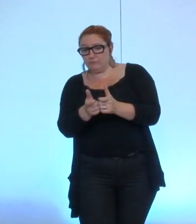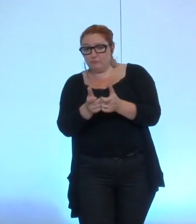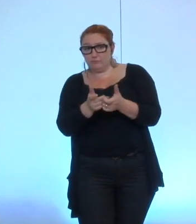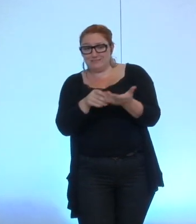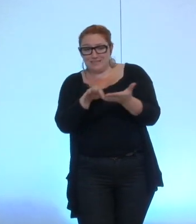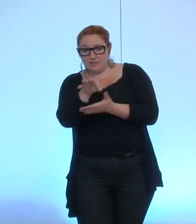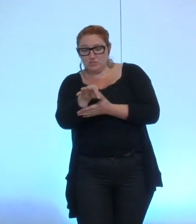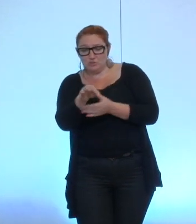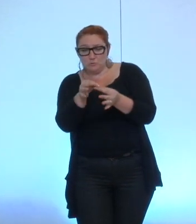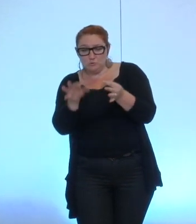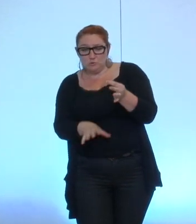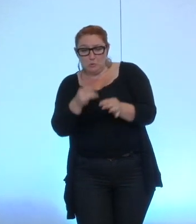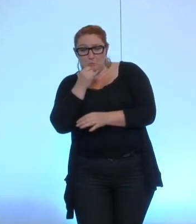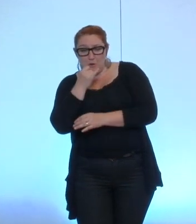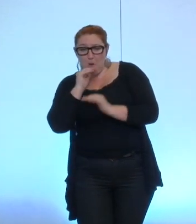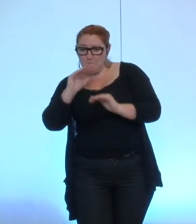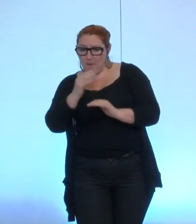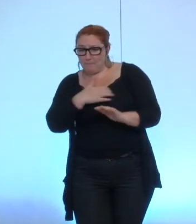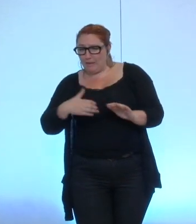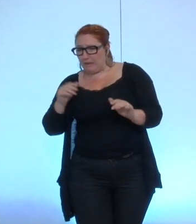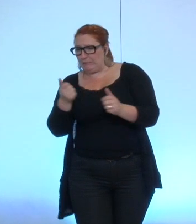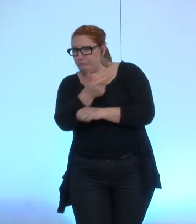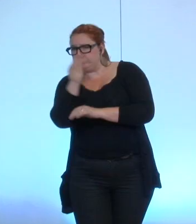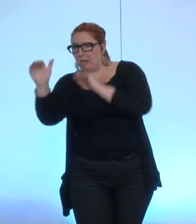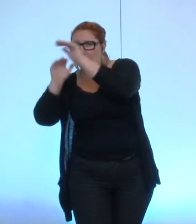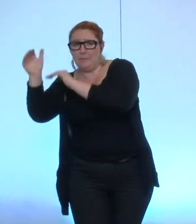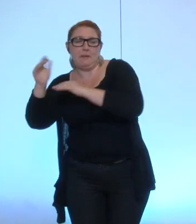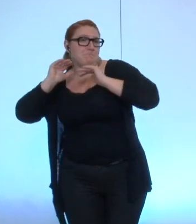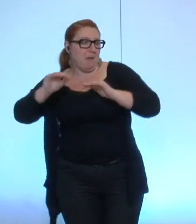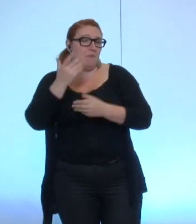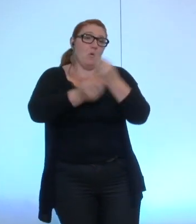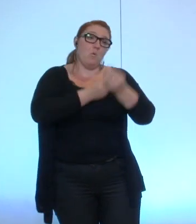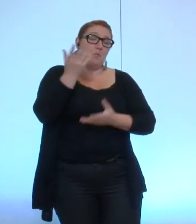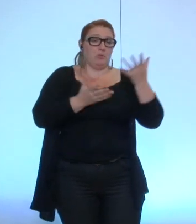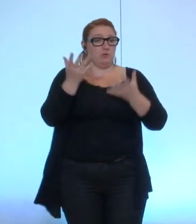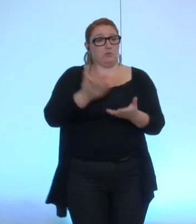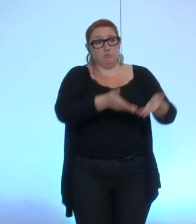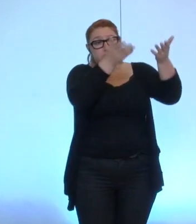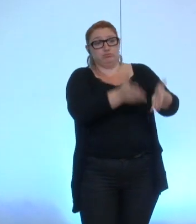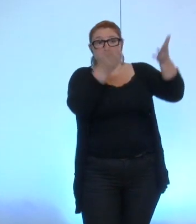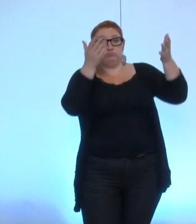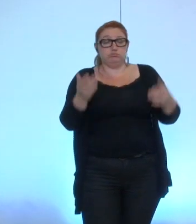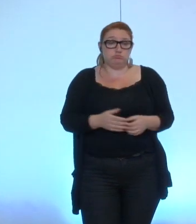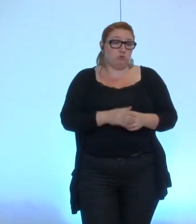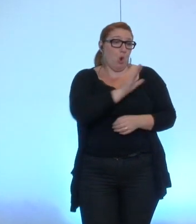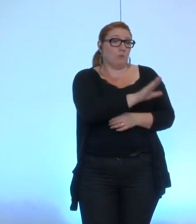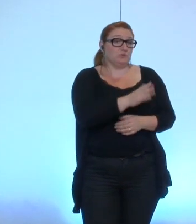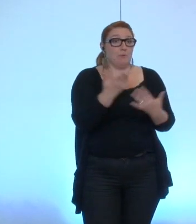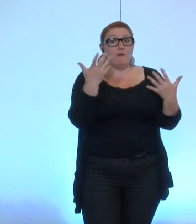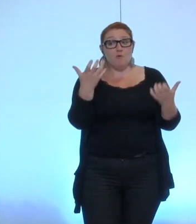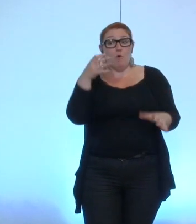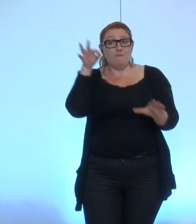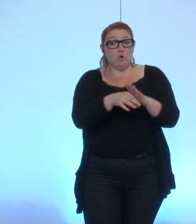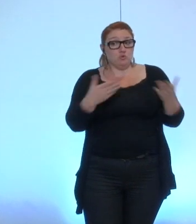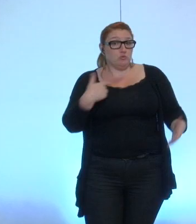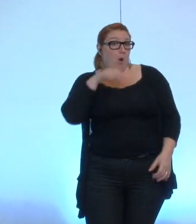différentes municipalités ou bien si nous allons vers une mécanique comme ça mais bon si vous souhaitez le voter aujourd